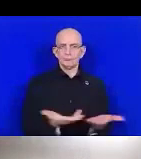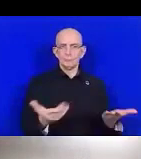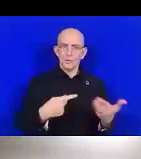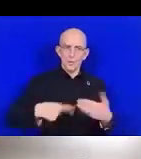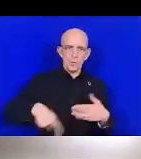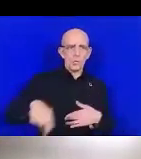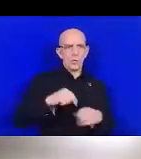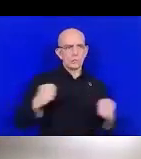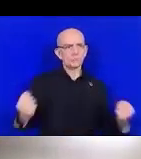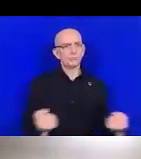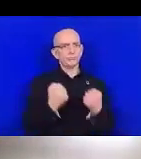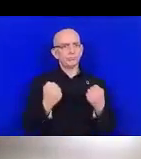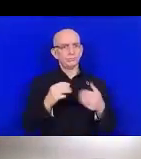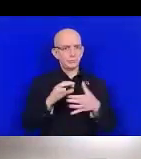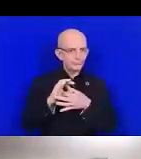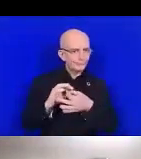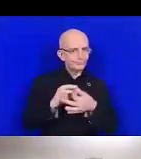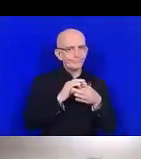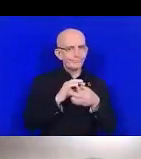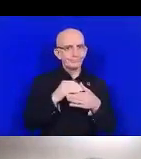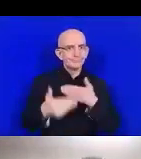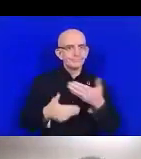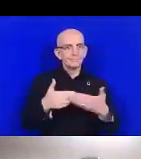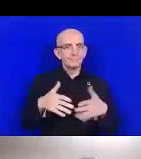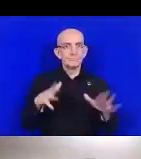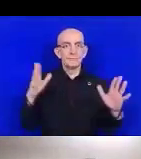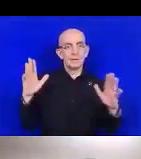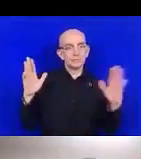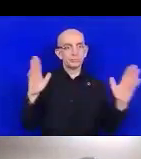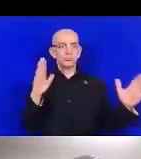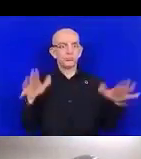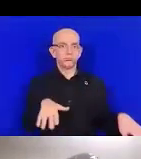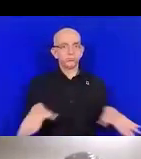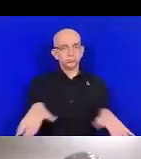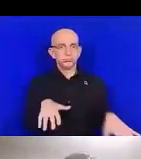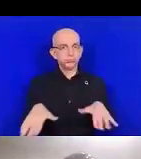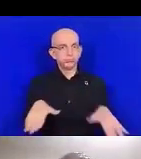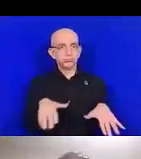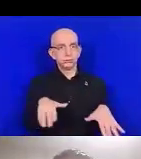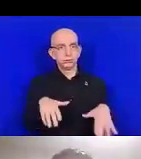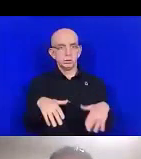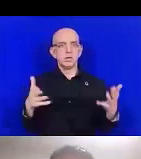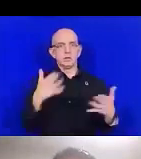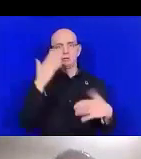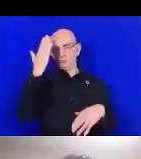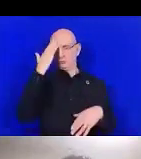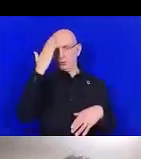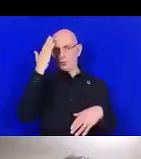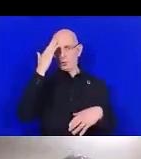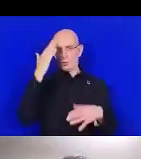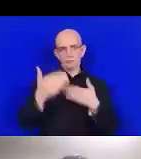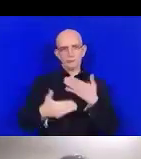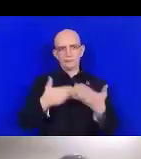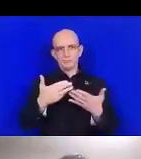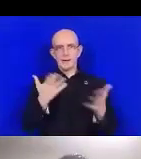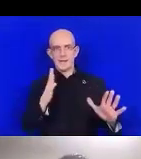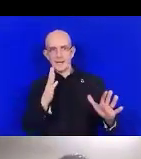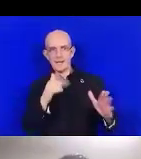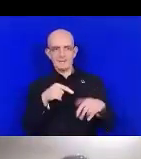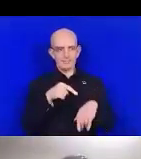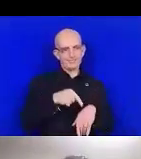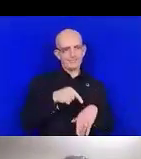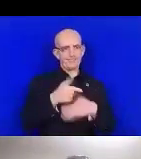lorsqu'elles sont isolées, ne savent pas comment s'y prendre, comment agir. Nous avons donc formulé